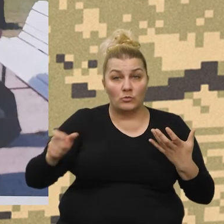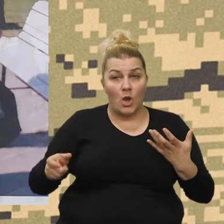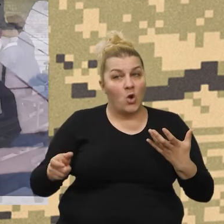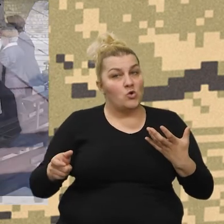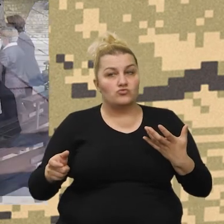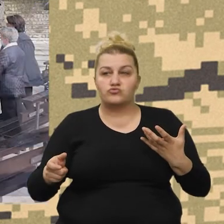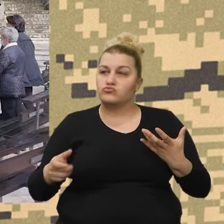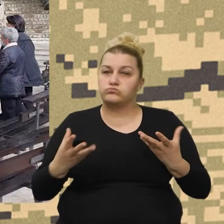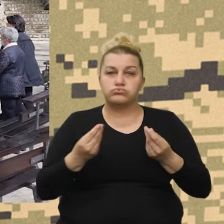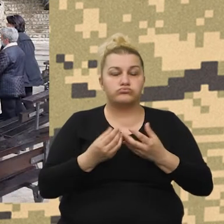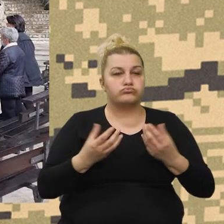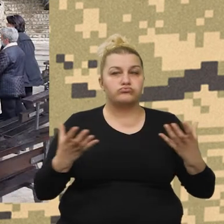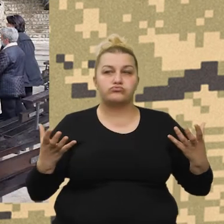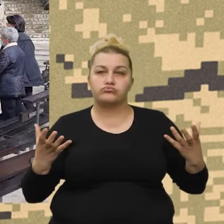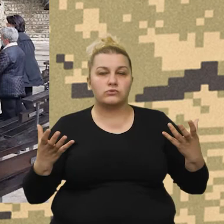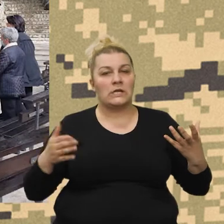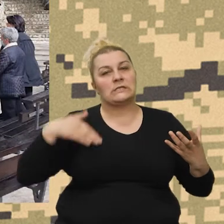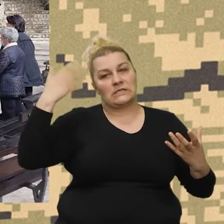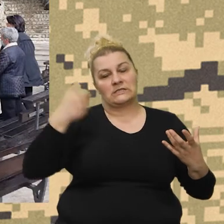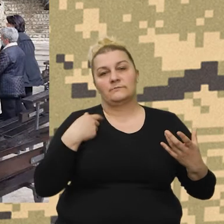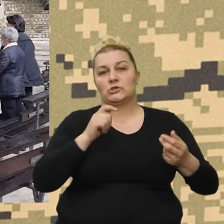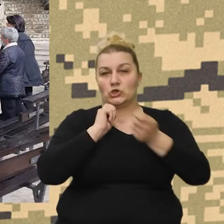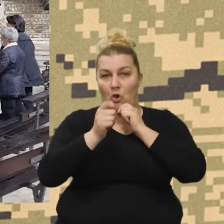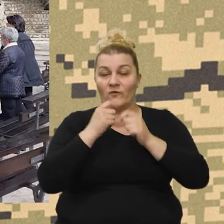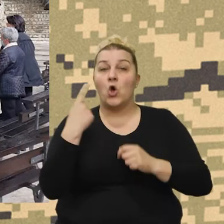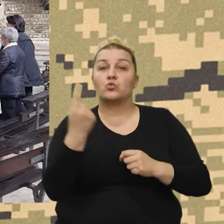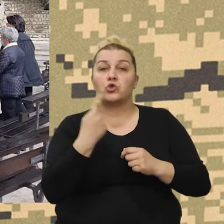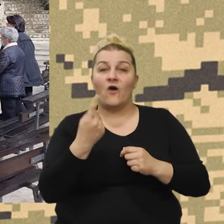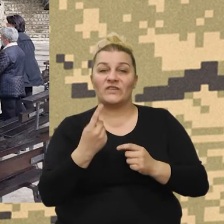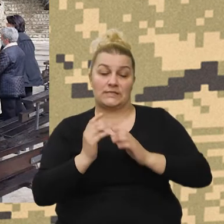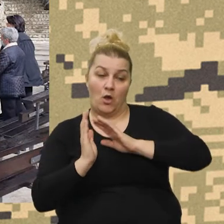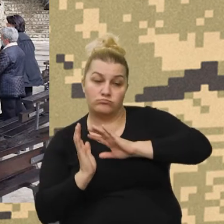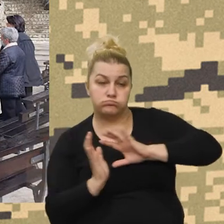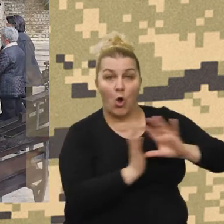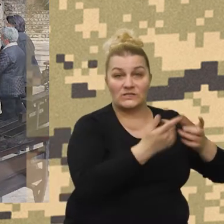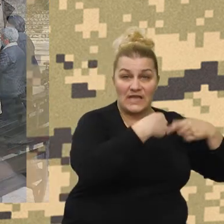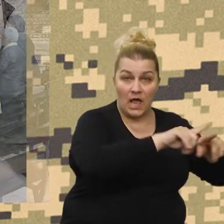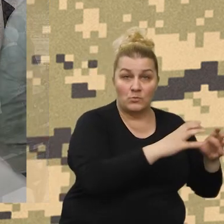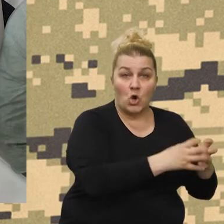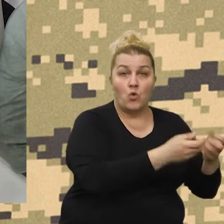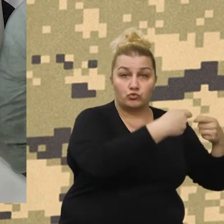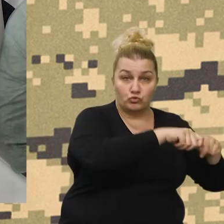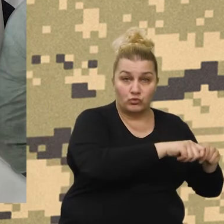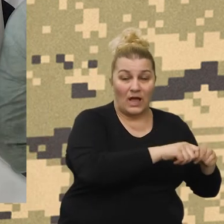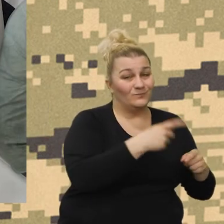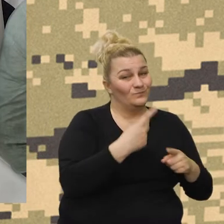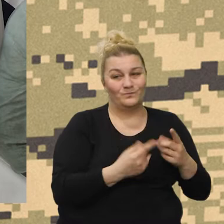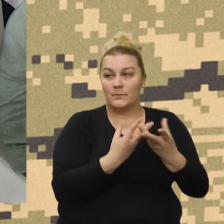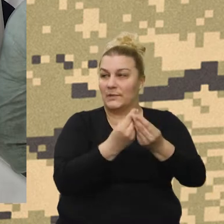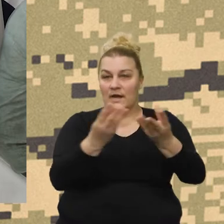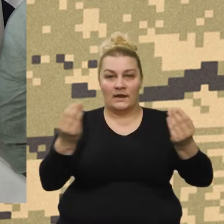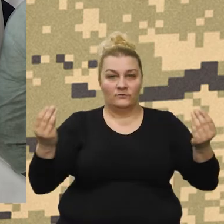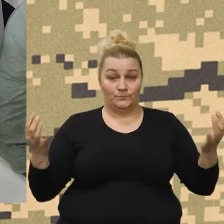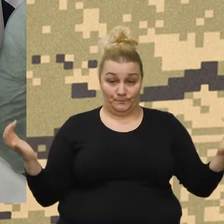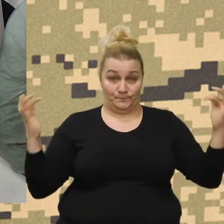Mi smo se onda kasnije dogovorili da Udovice naprave svoju udrugu, jer jednostavno se nije